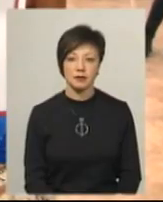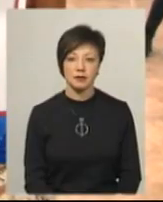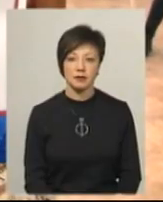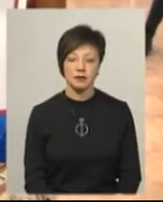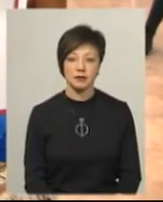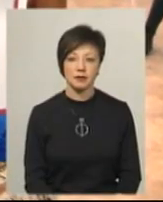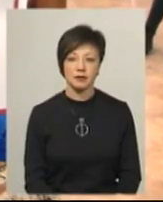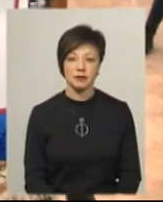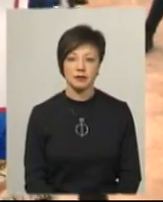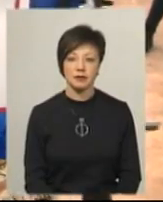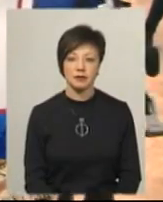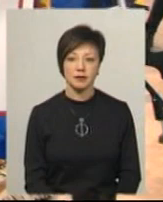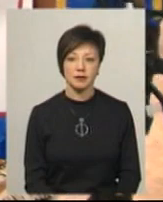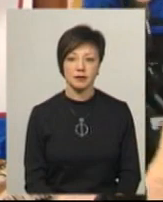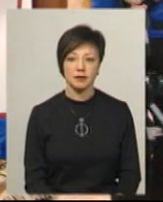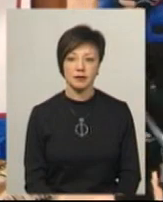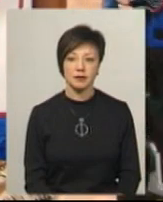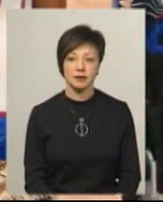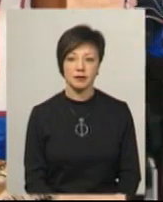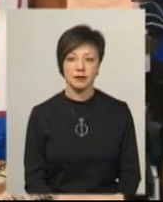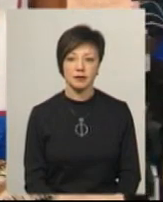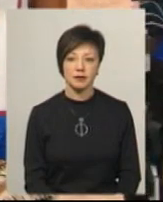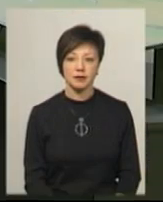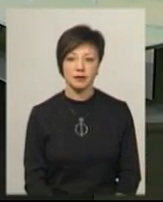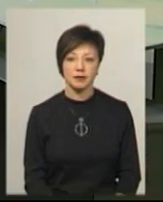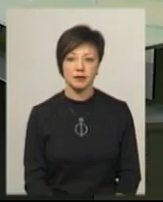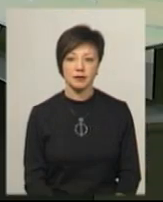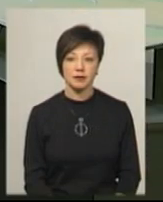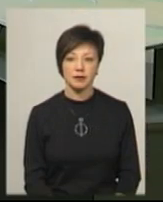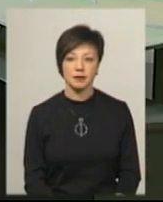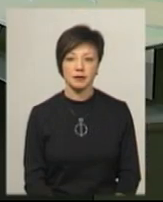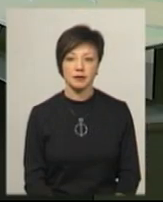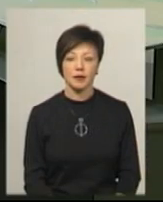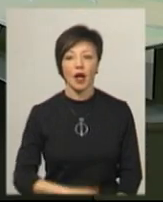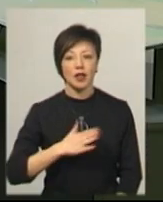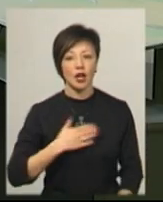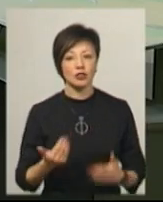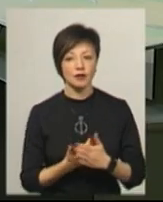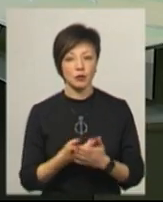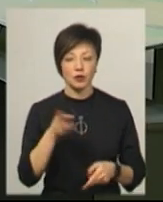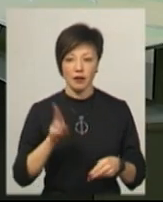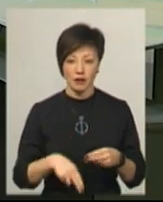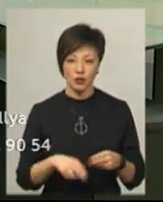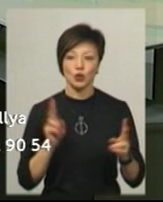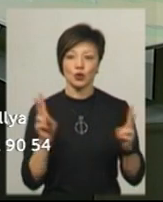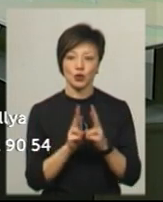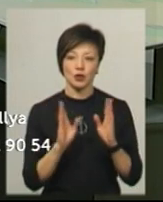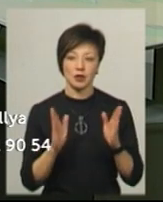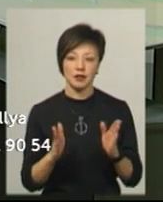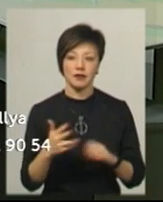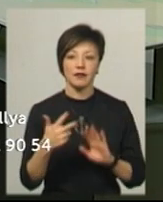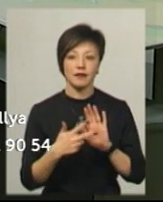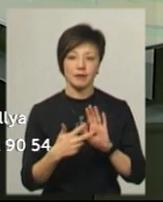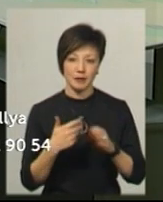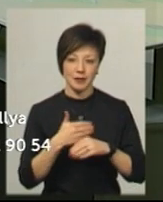Андрій Гуманій, Юрій Чорний, нові на Супільному, Хмельницький. Наш випуск на цьому завершено. Зустрінемося о